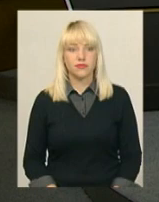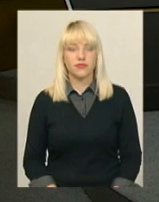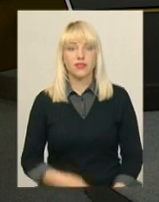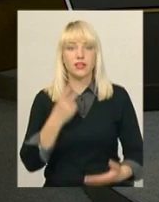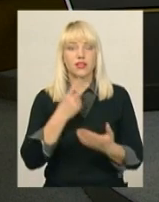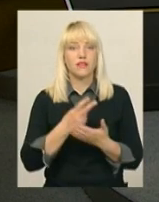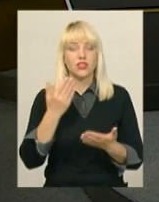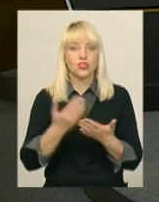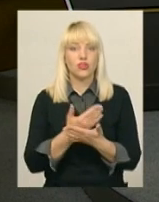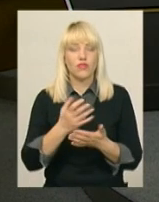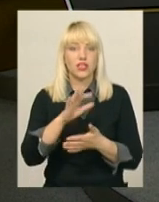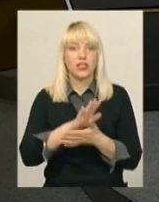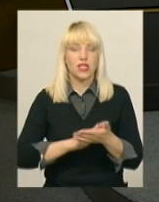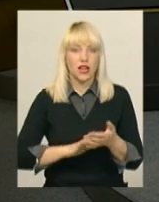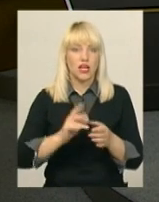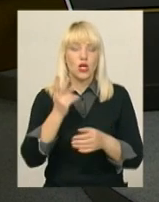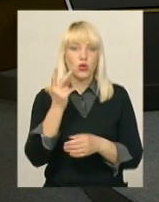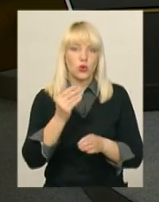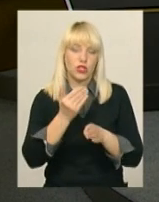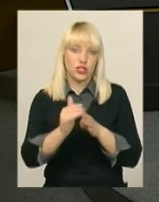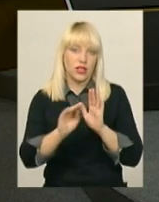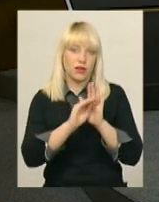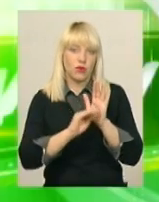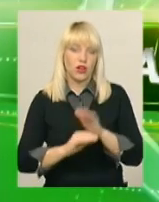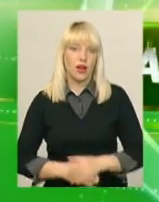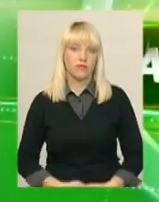Ви дивитесь новини. Далі анонс їх другої частини.